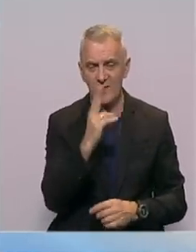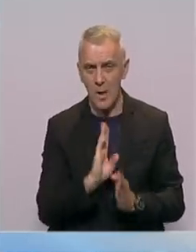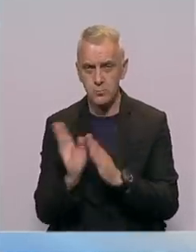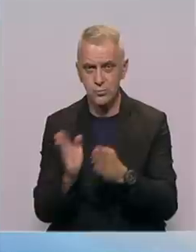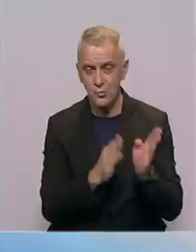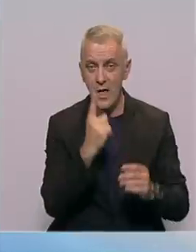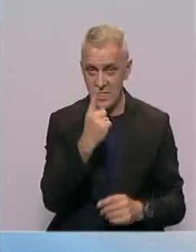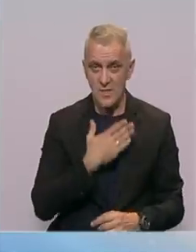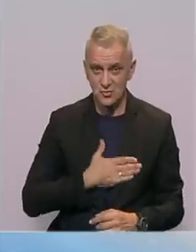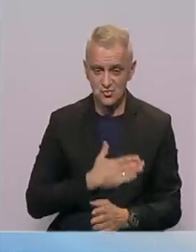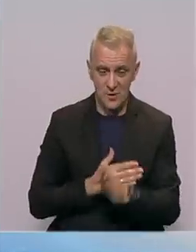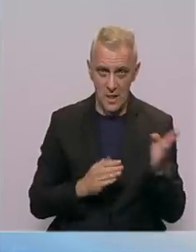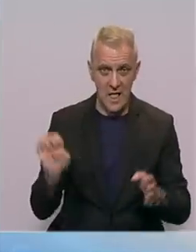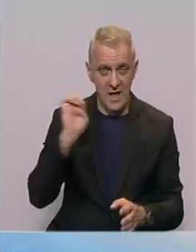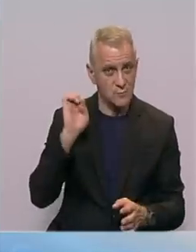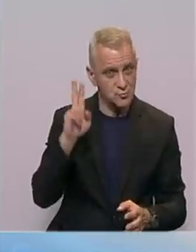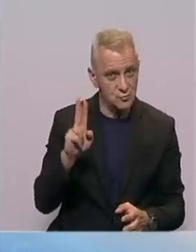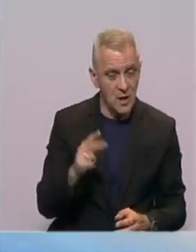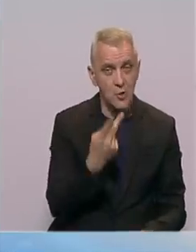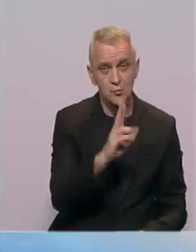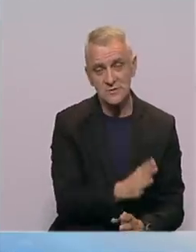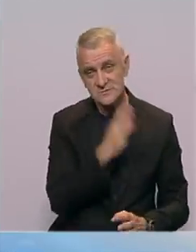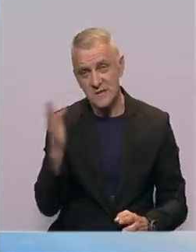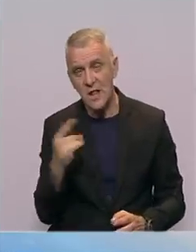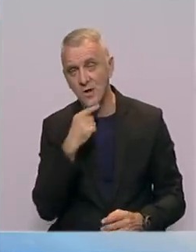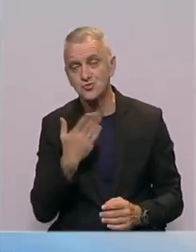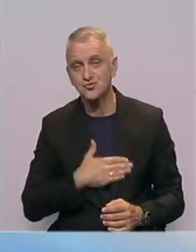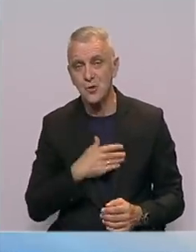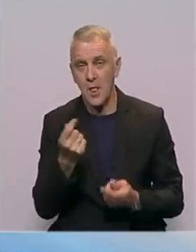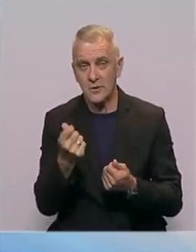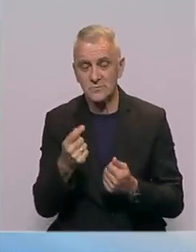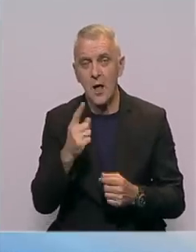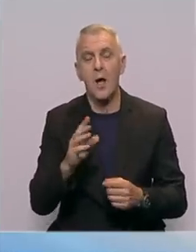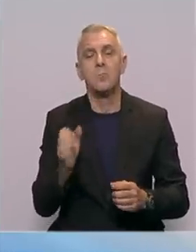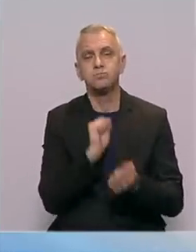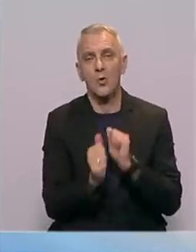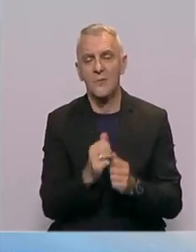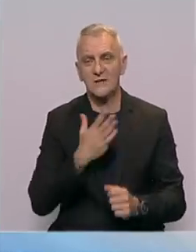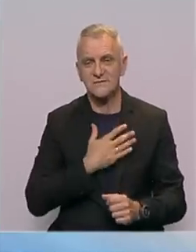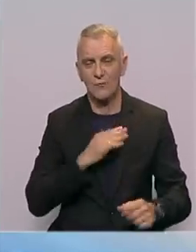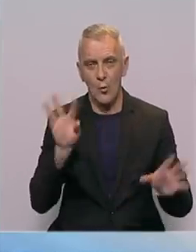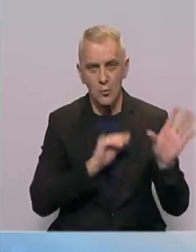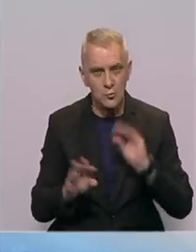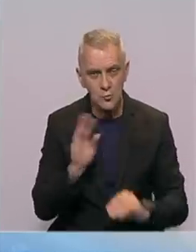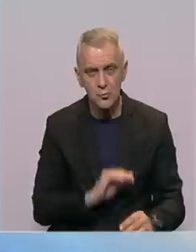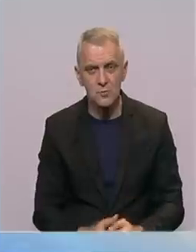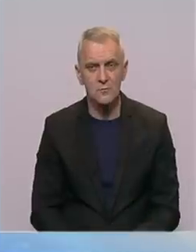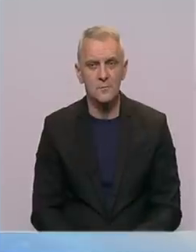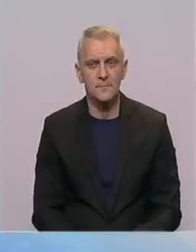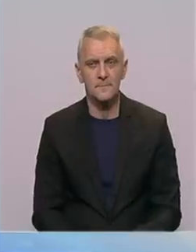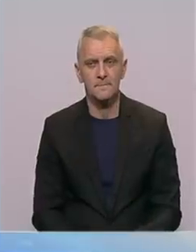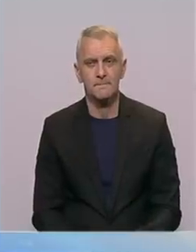Jedni žele EU i NATO integracije i stabilnost, a druga strana žele resurse i bore se sa svojim duhovima. Etničko rivalstvo je kamen s poticanja.